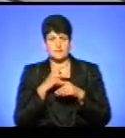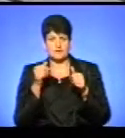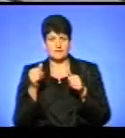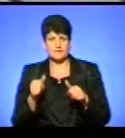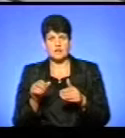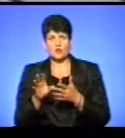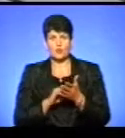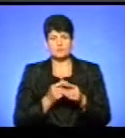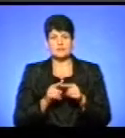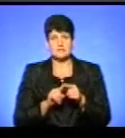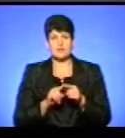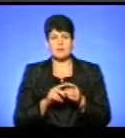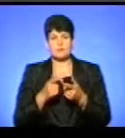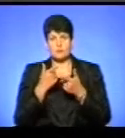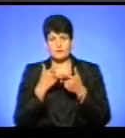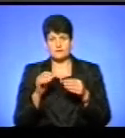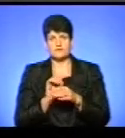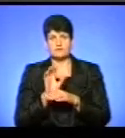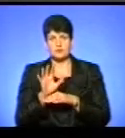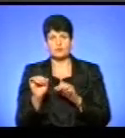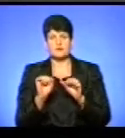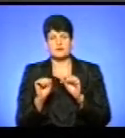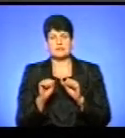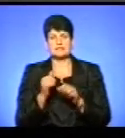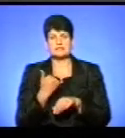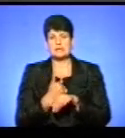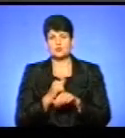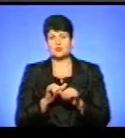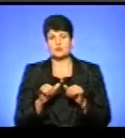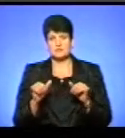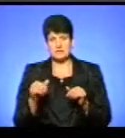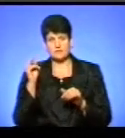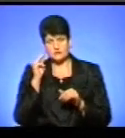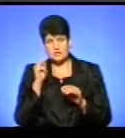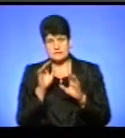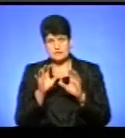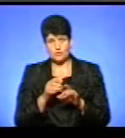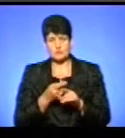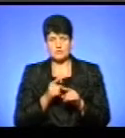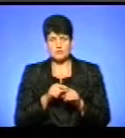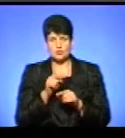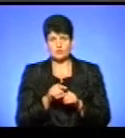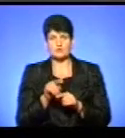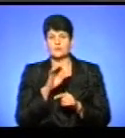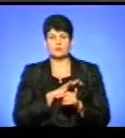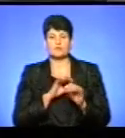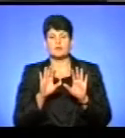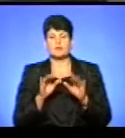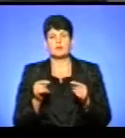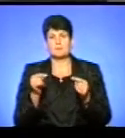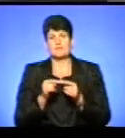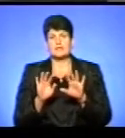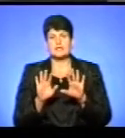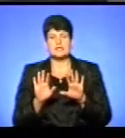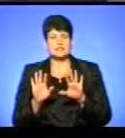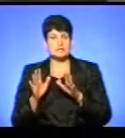копія даних попереджень надіслана в управлінні стратегічну розвитку, які свого часу вивчають законність розміщення і вживають певні дії в